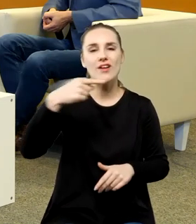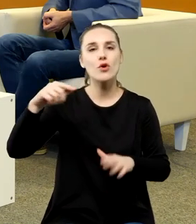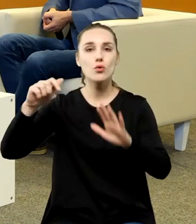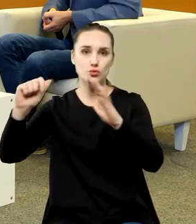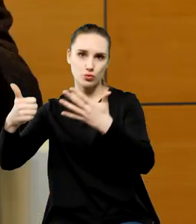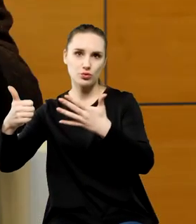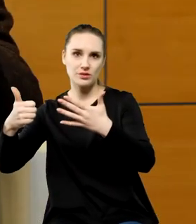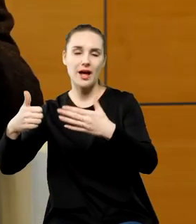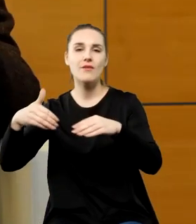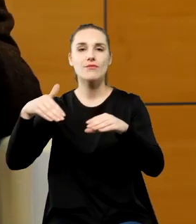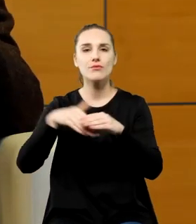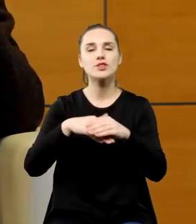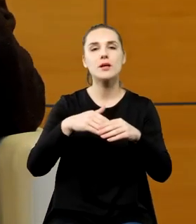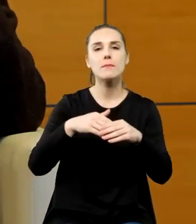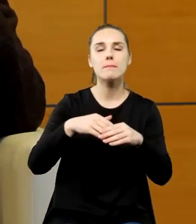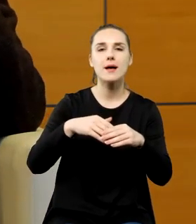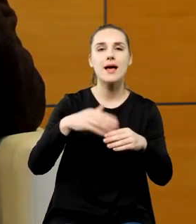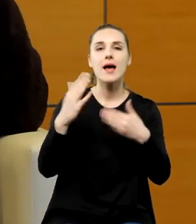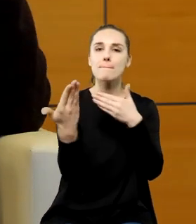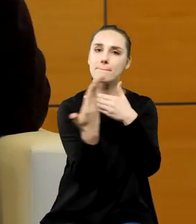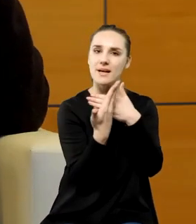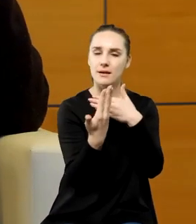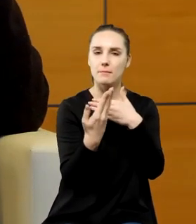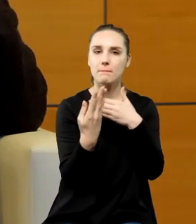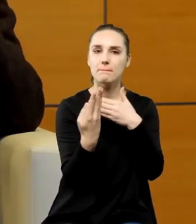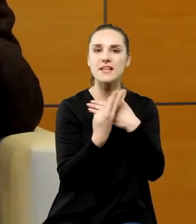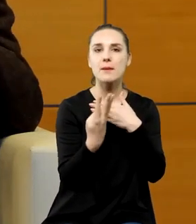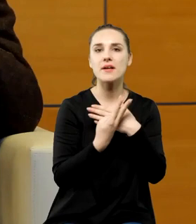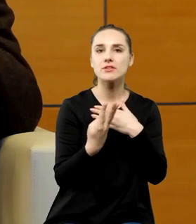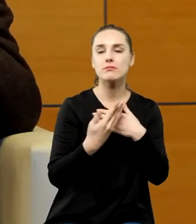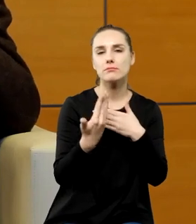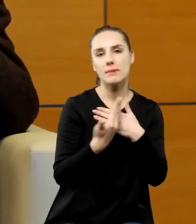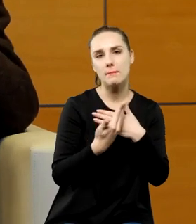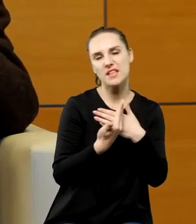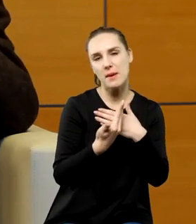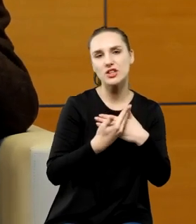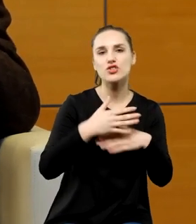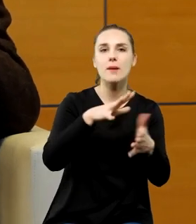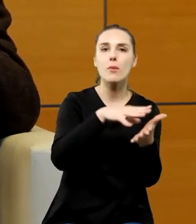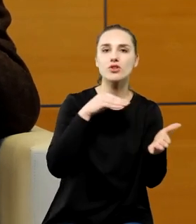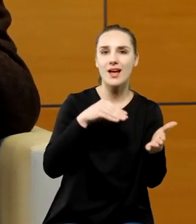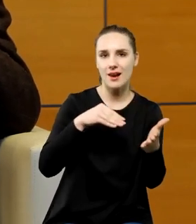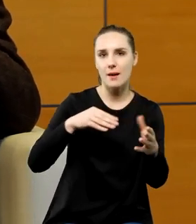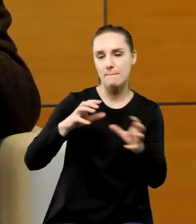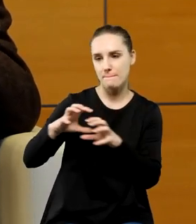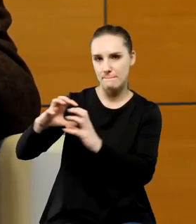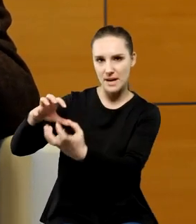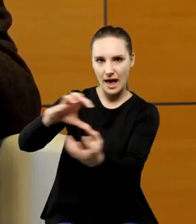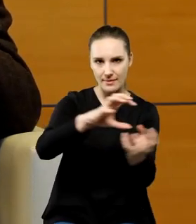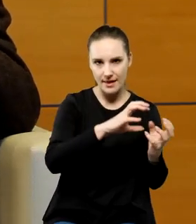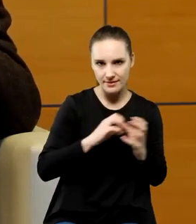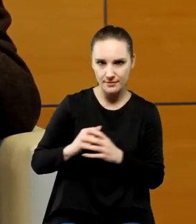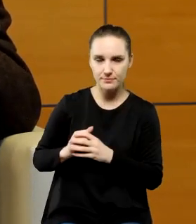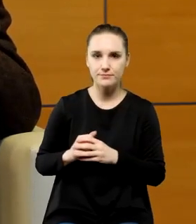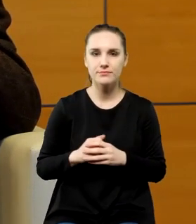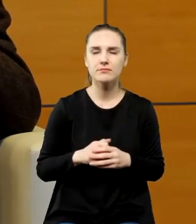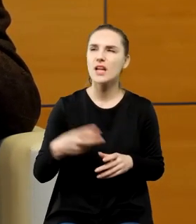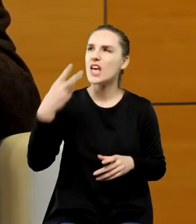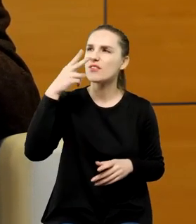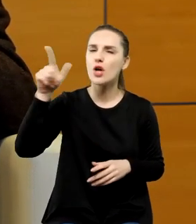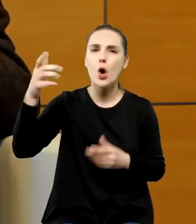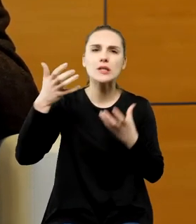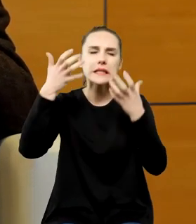zbudowane matematyczne modele planet więc widać tą potrzebę poszukiwania